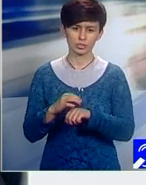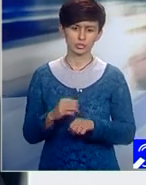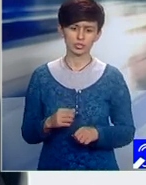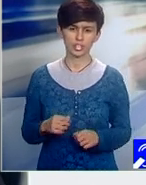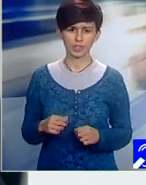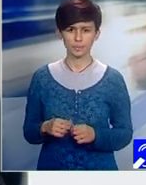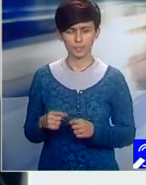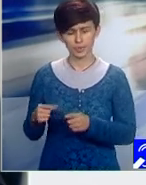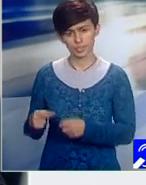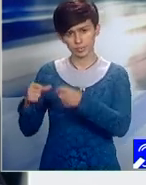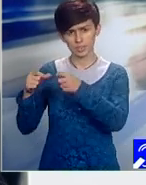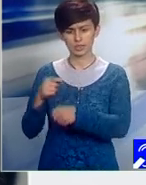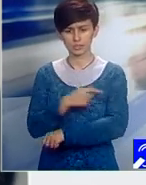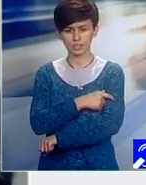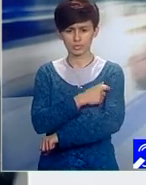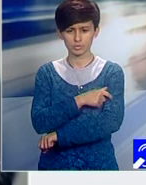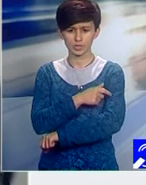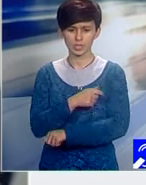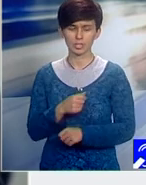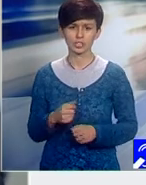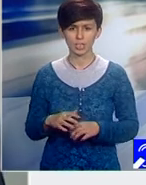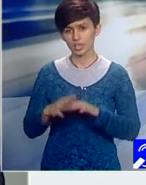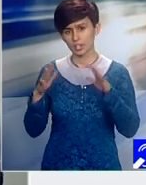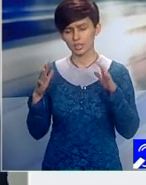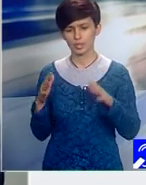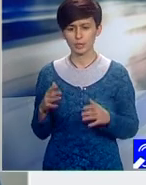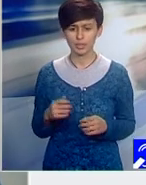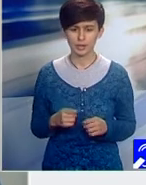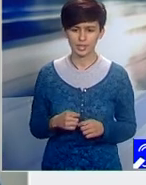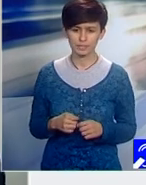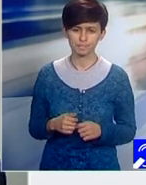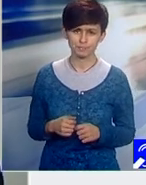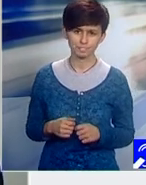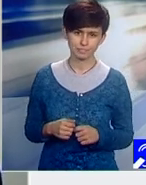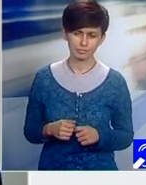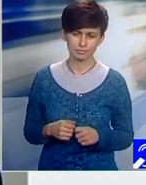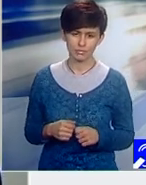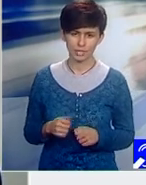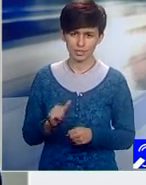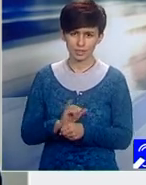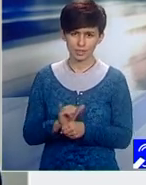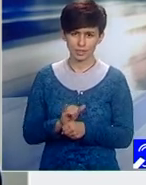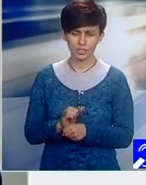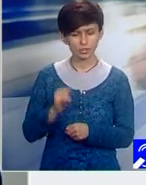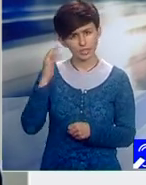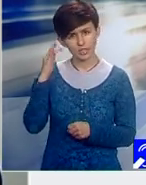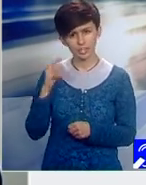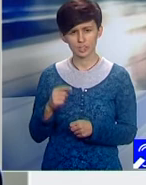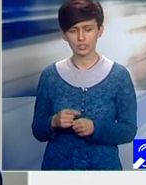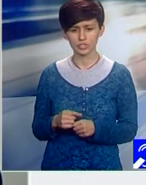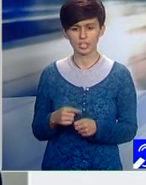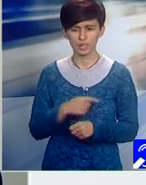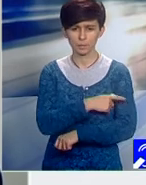unități spitalicești, una dintre cele mai mari unități, doamna Monica Costin, director de îngrijiri la Spitalul Clinic